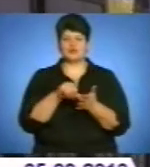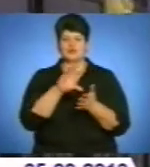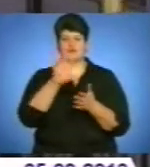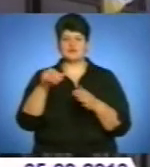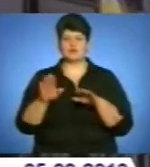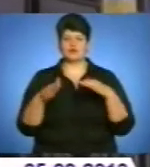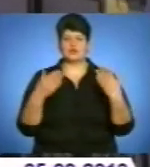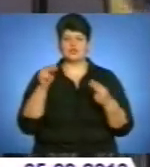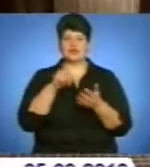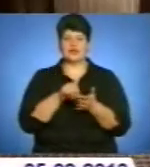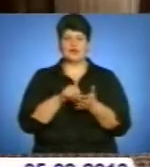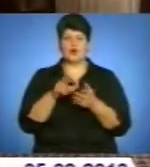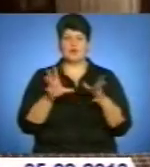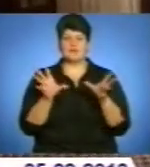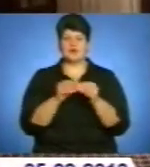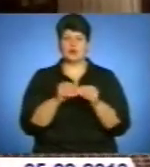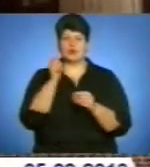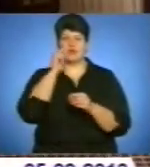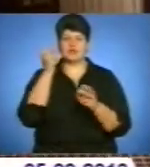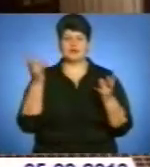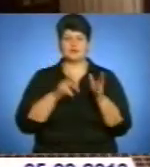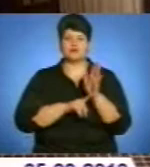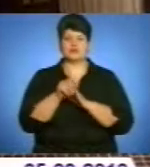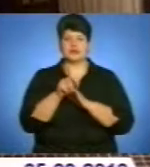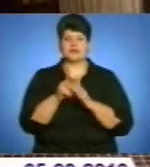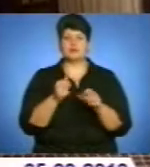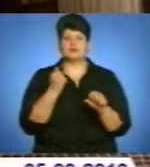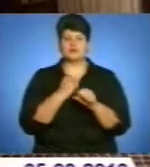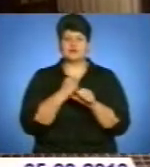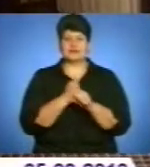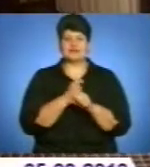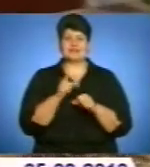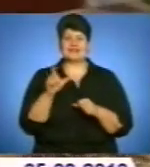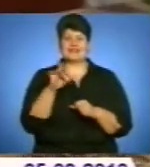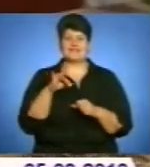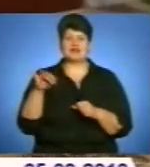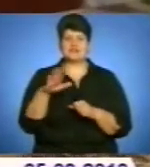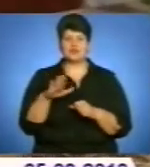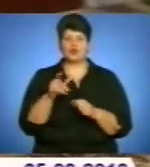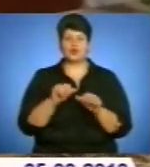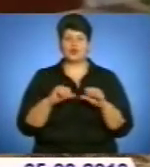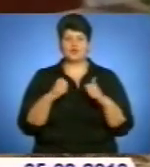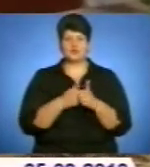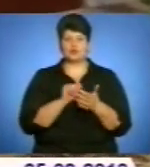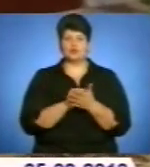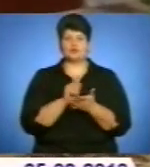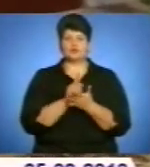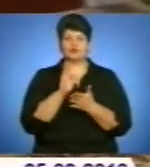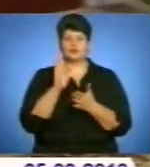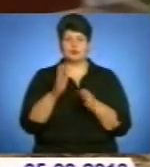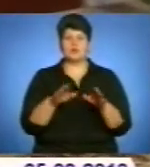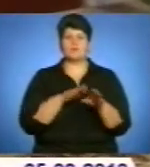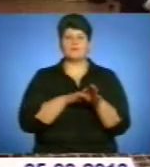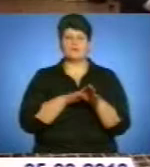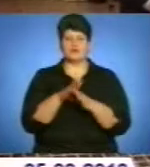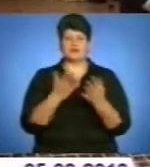'єднання. Президент підкреслив, в Україні треба починати працювати з Євразійською економічною комісією. У документах має панувати повна ясність